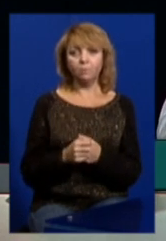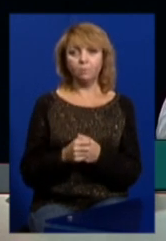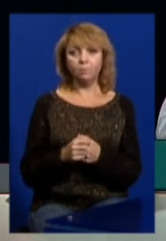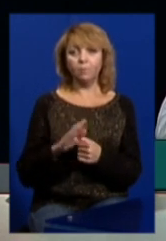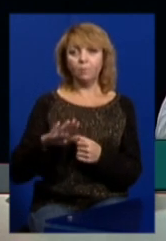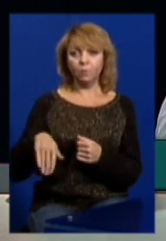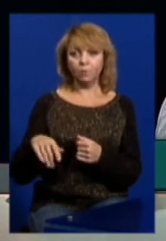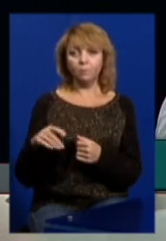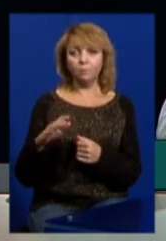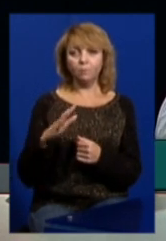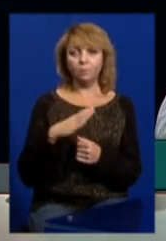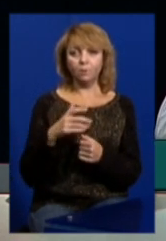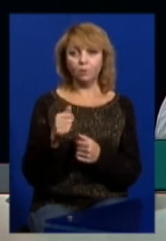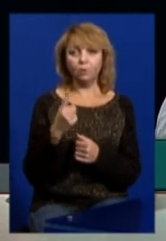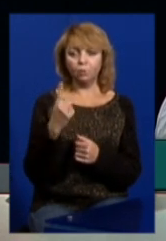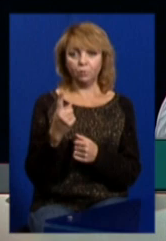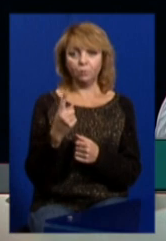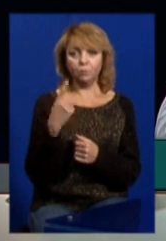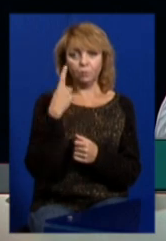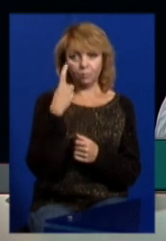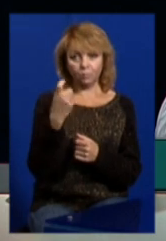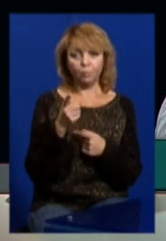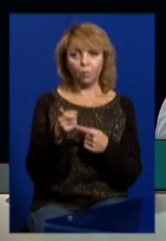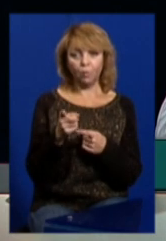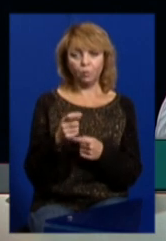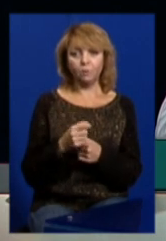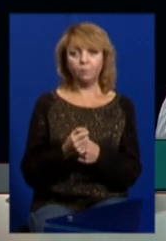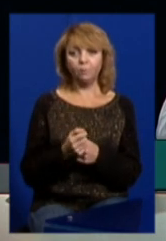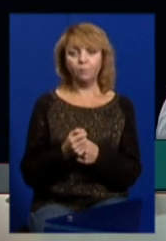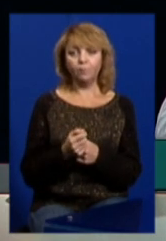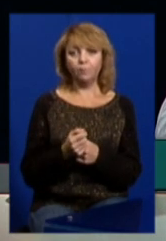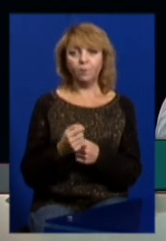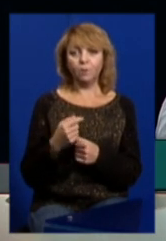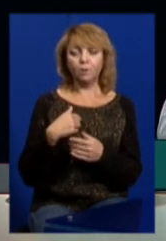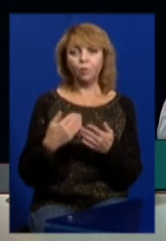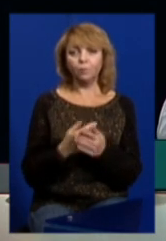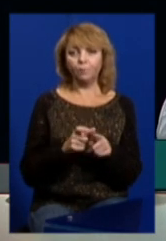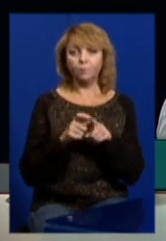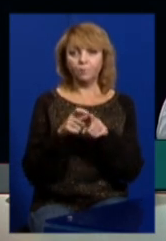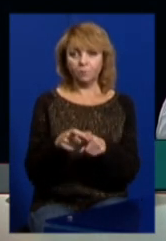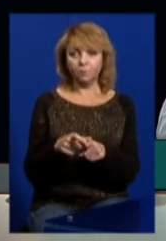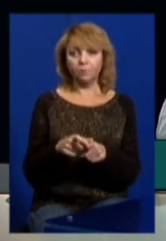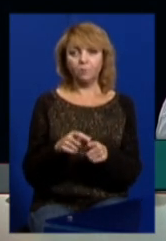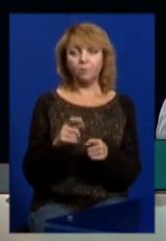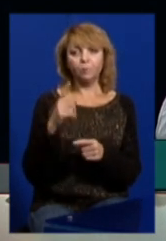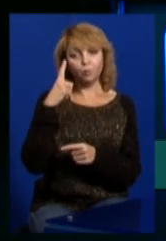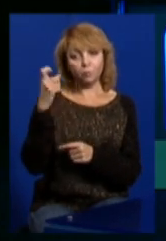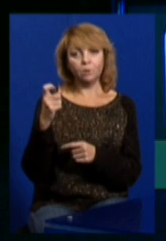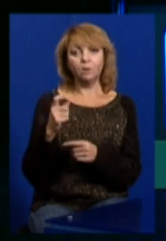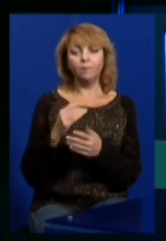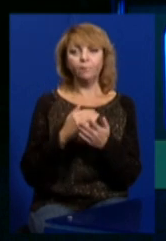Потім надійшло ще одна погроза. Я знову повідомив Вищу раду правосуддя,